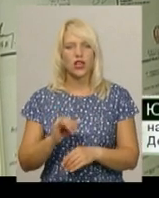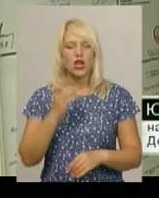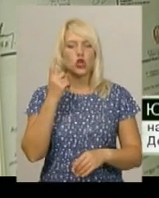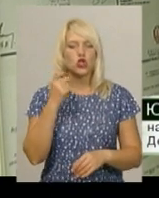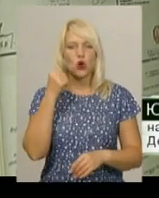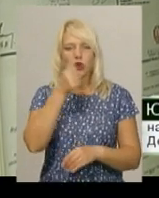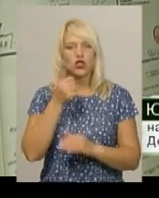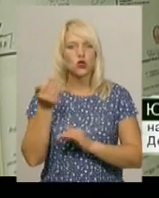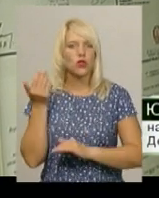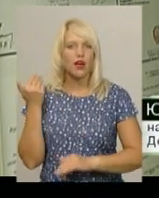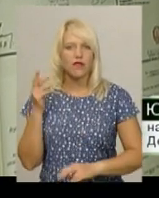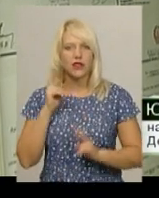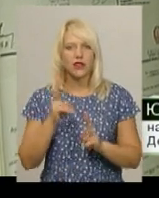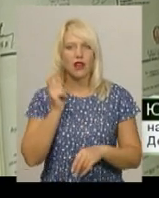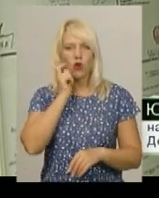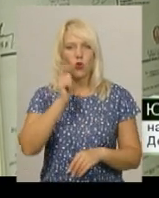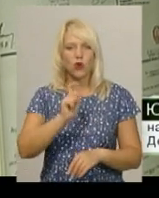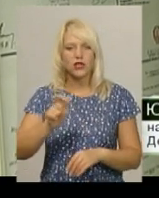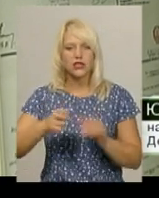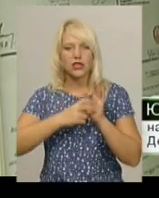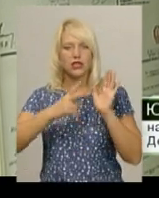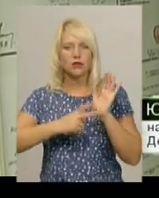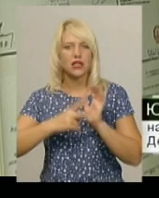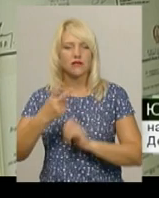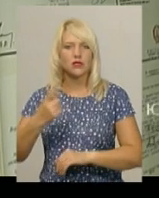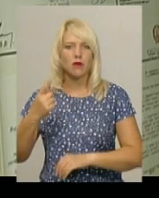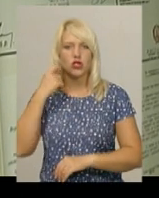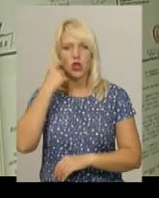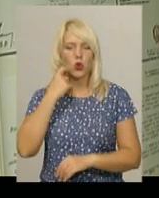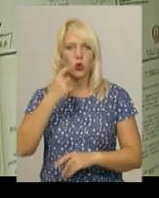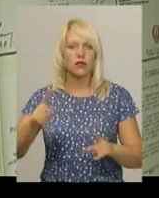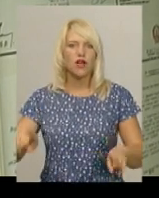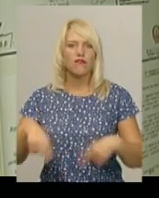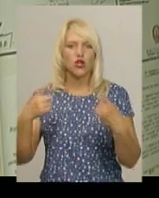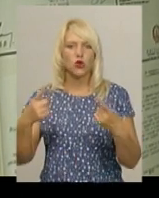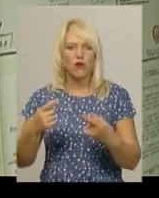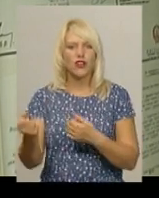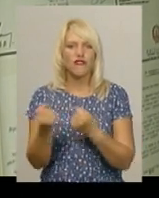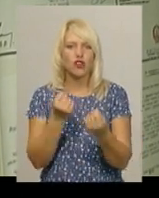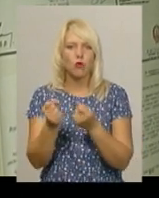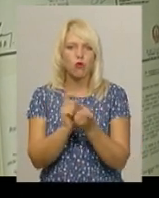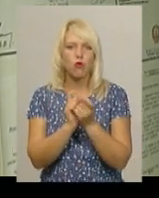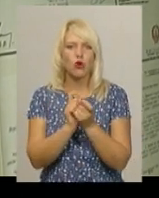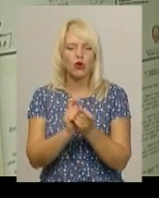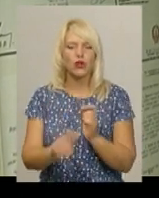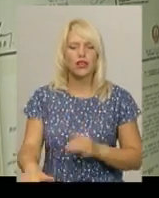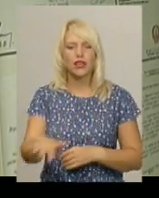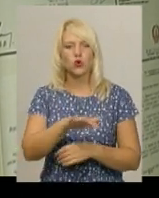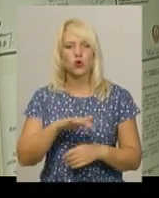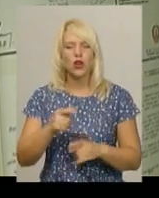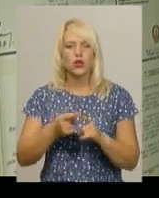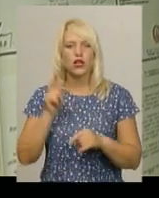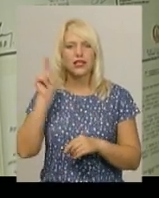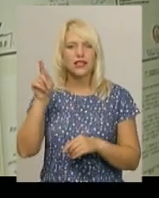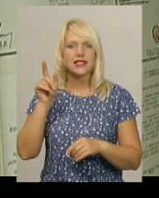-річної давнини, як українці 17-го, 21-х років відновлювали, виборювали державність у ті складні